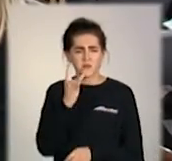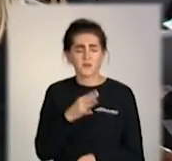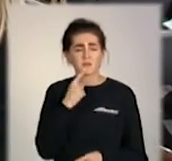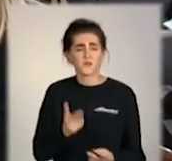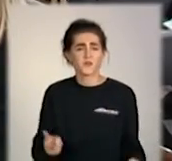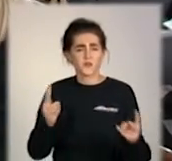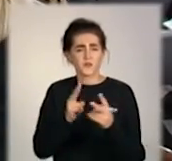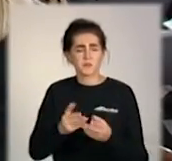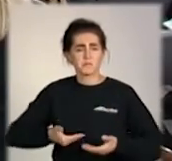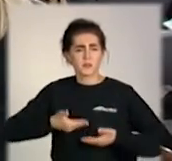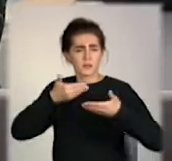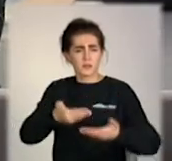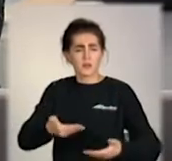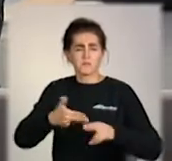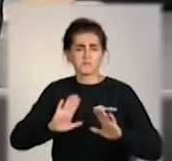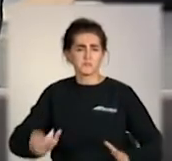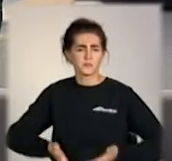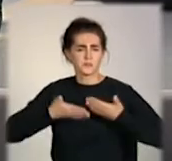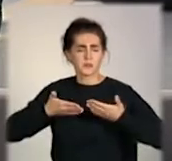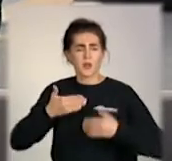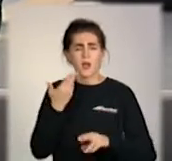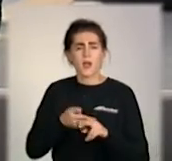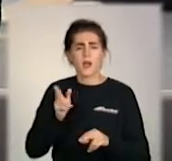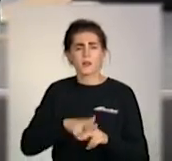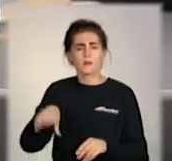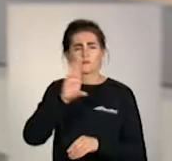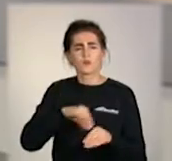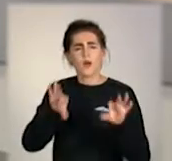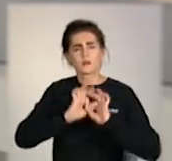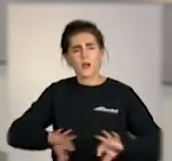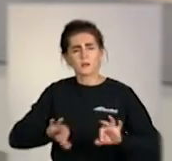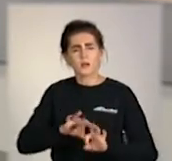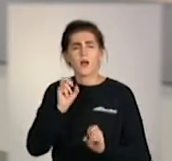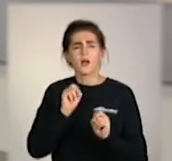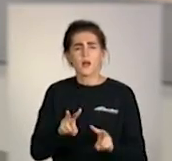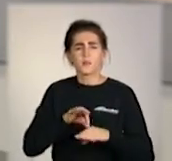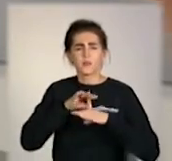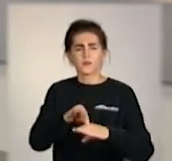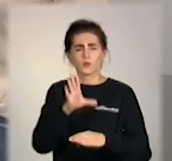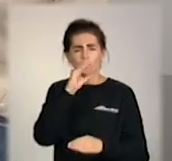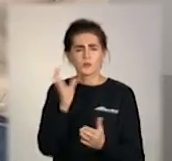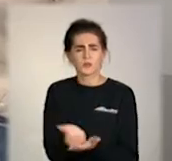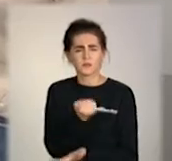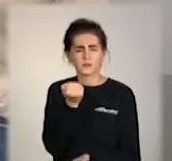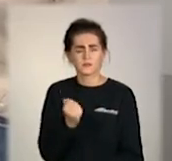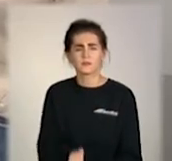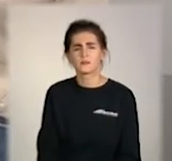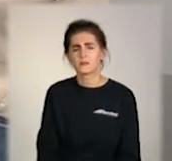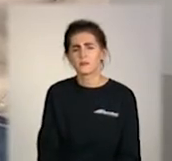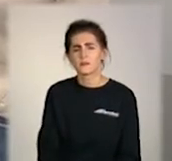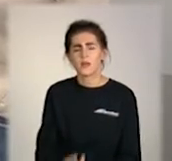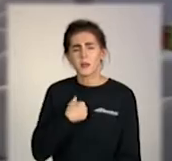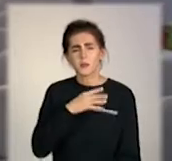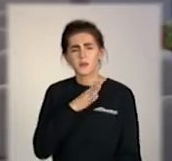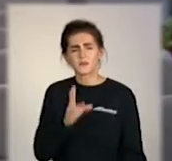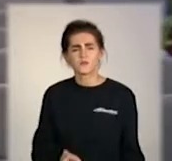зустріч, на яку її запросили, надихнула. Наставники розповіли, як досягти успіху. Прийшла зустріч з